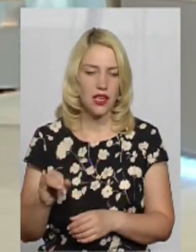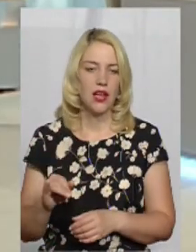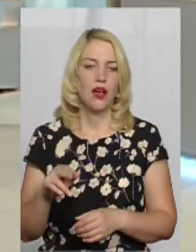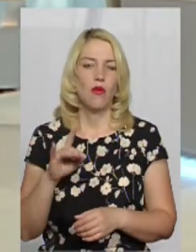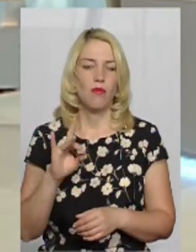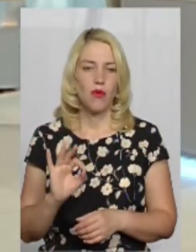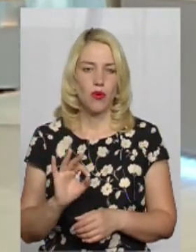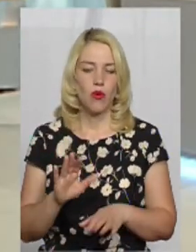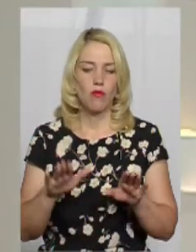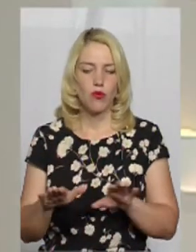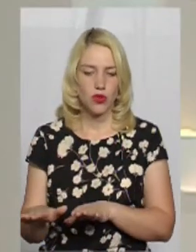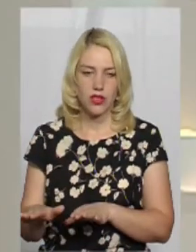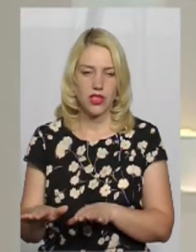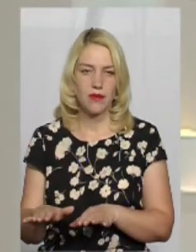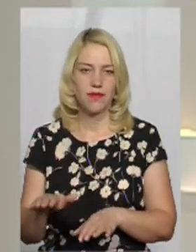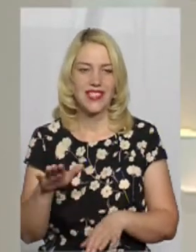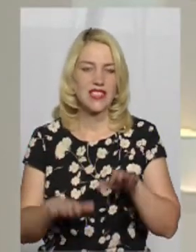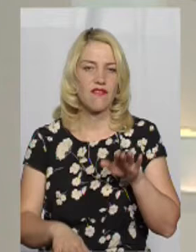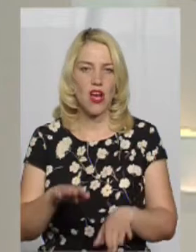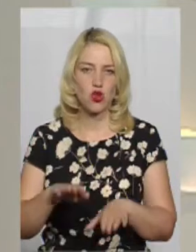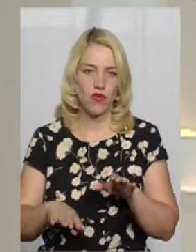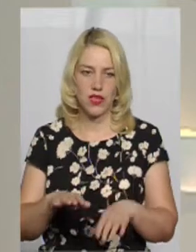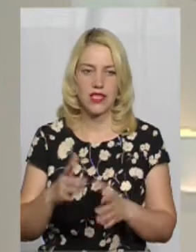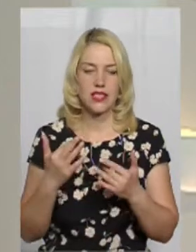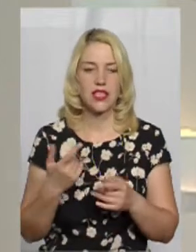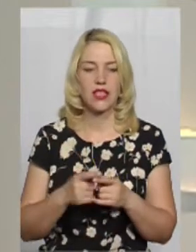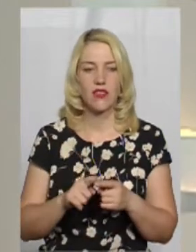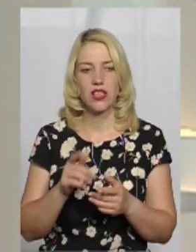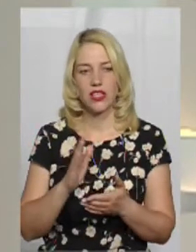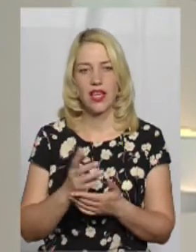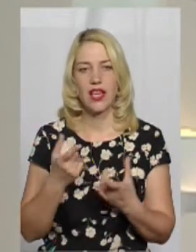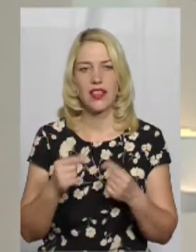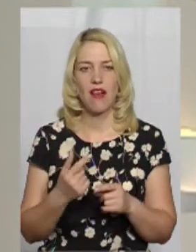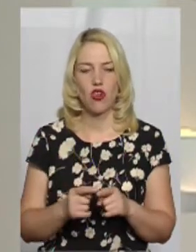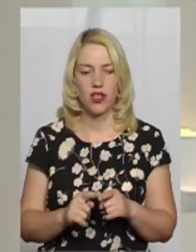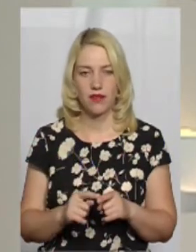пункти зважування. Скільки їх є на Хмельниччині і де вони?